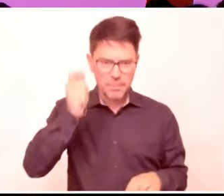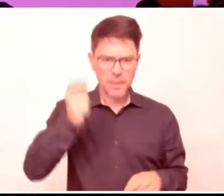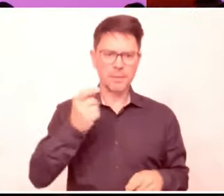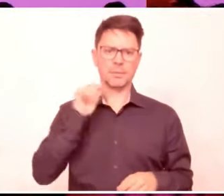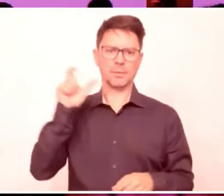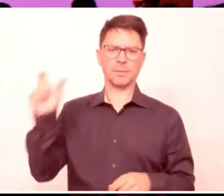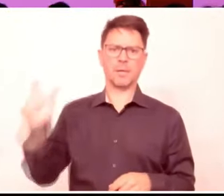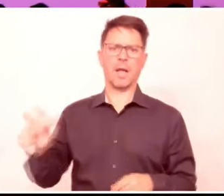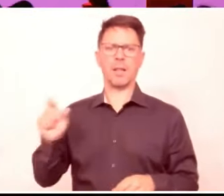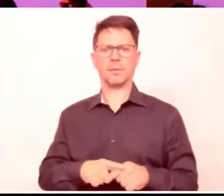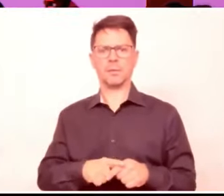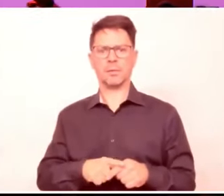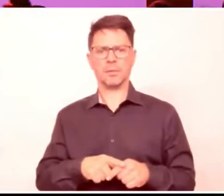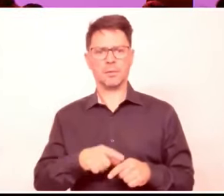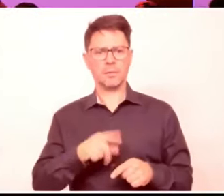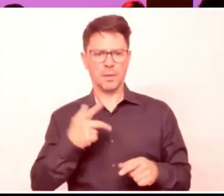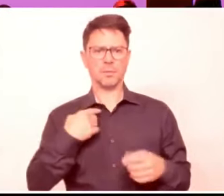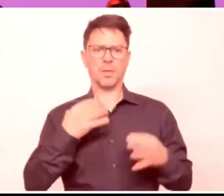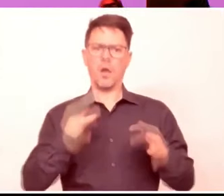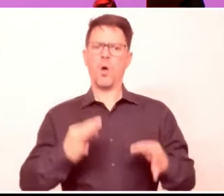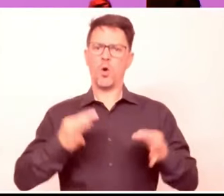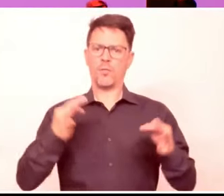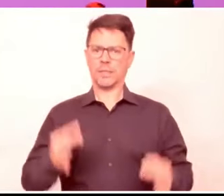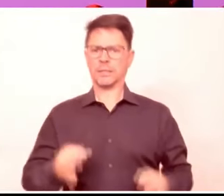Untertitelung für funk, 2017